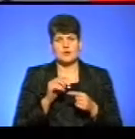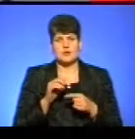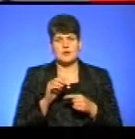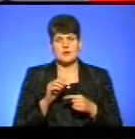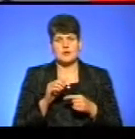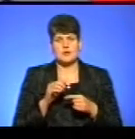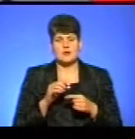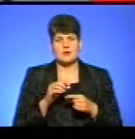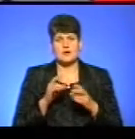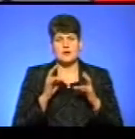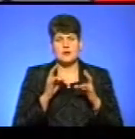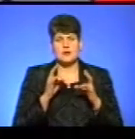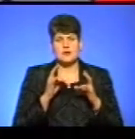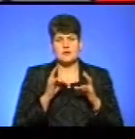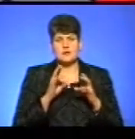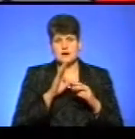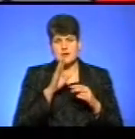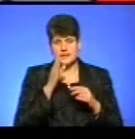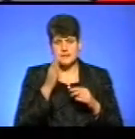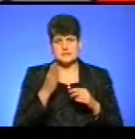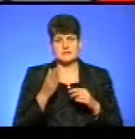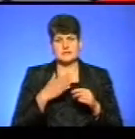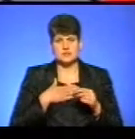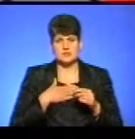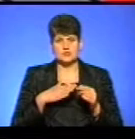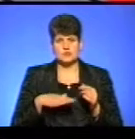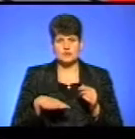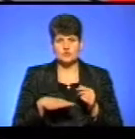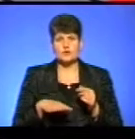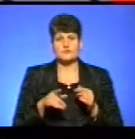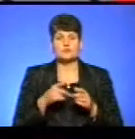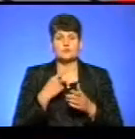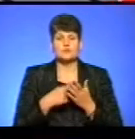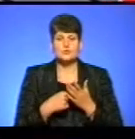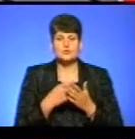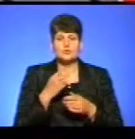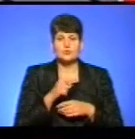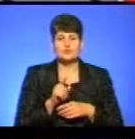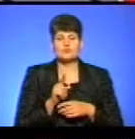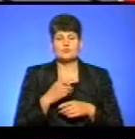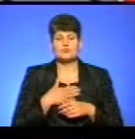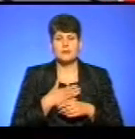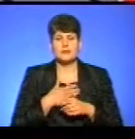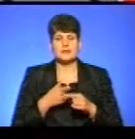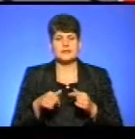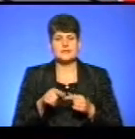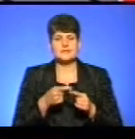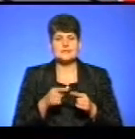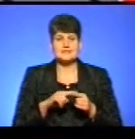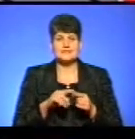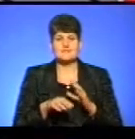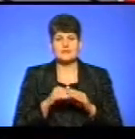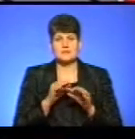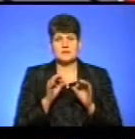на нашій власній території, вона свідчить про те, що ми цей вибір уже